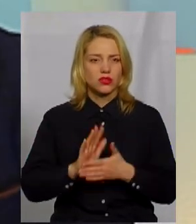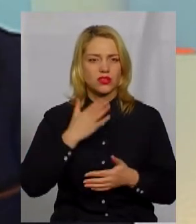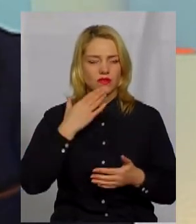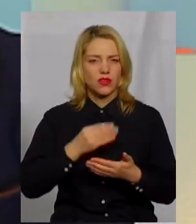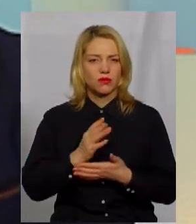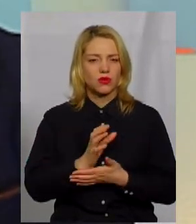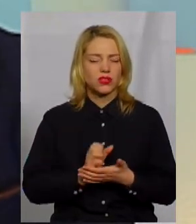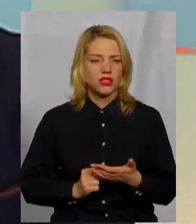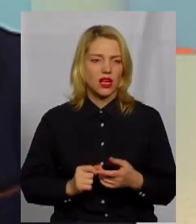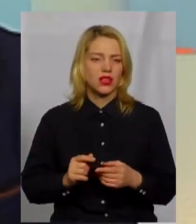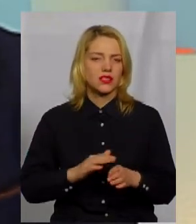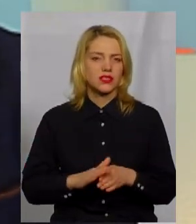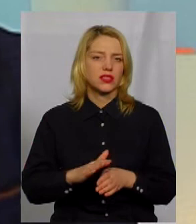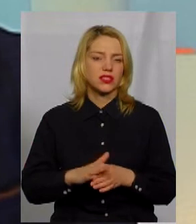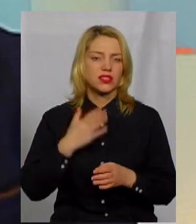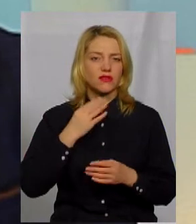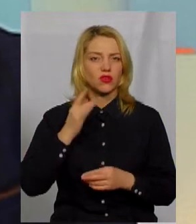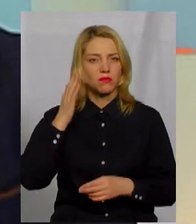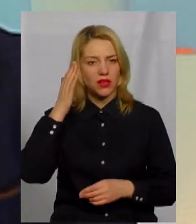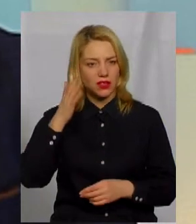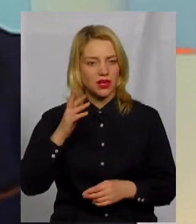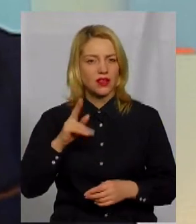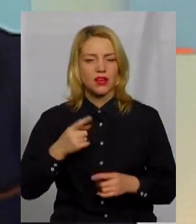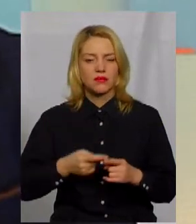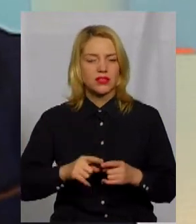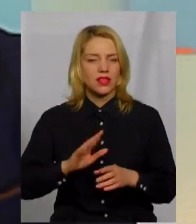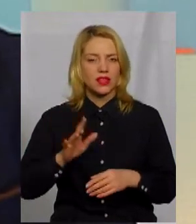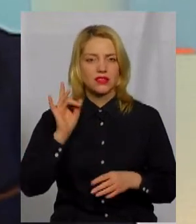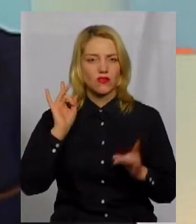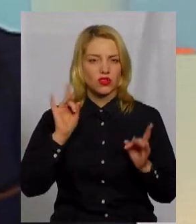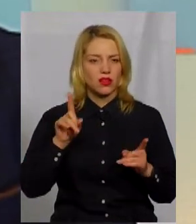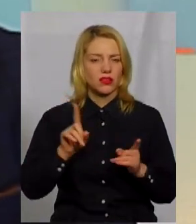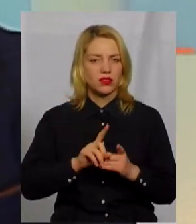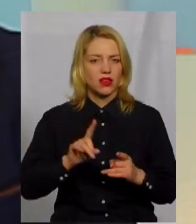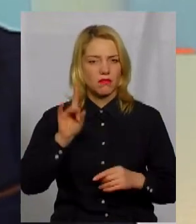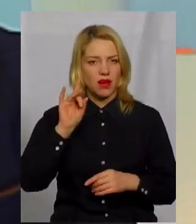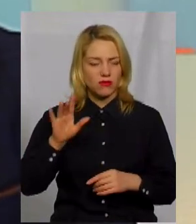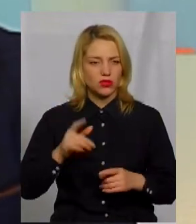потенціал, здійснити свої мрії, як би це не звучало, можливо, так пафосно,